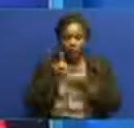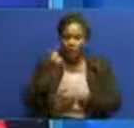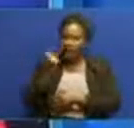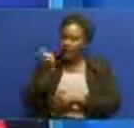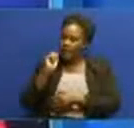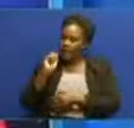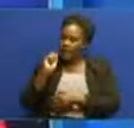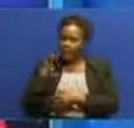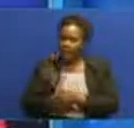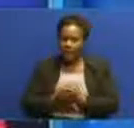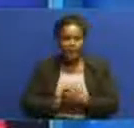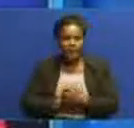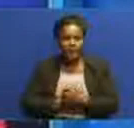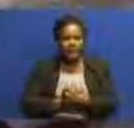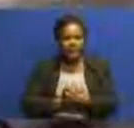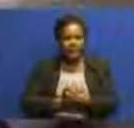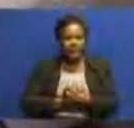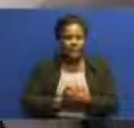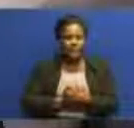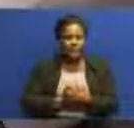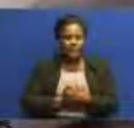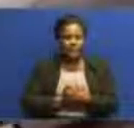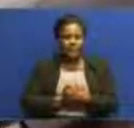kwa kina abu mingine mingine